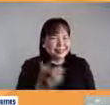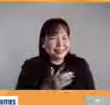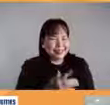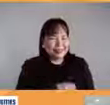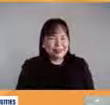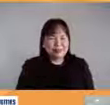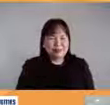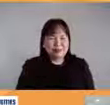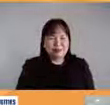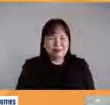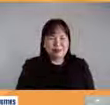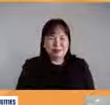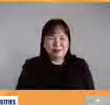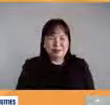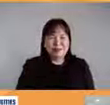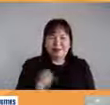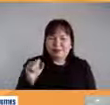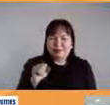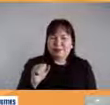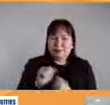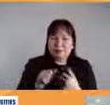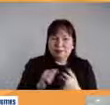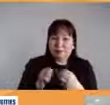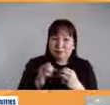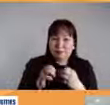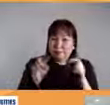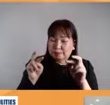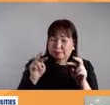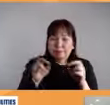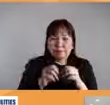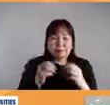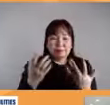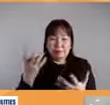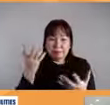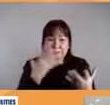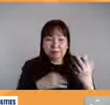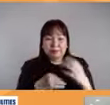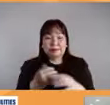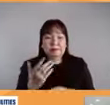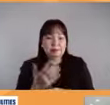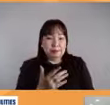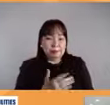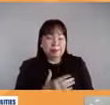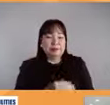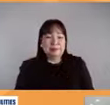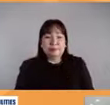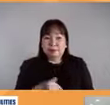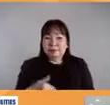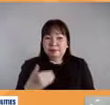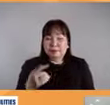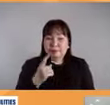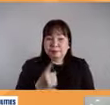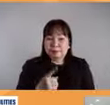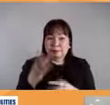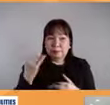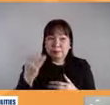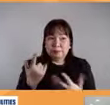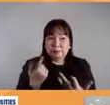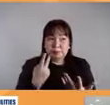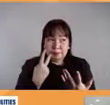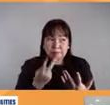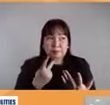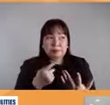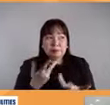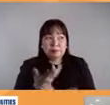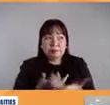Okay so gusto pa natin makakita pa ng marami pang improvement at nawa ay paraan na ito na pag